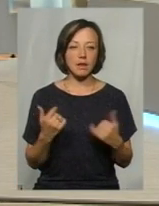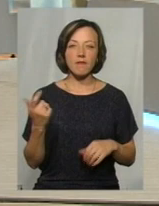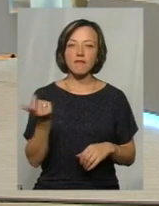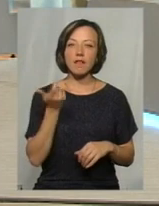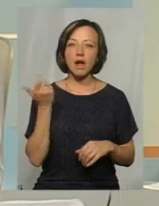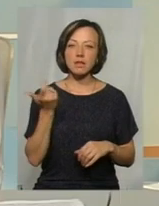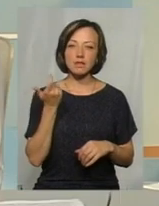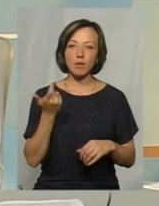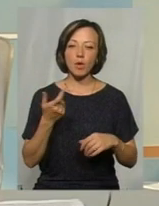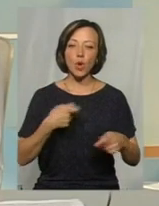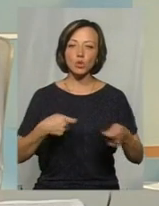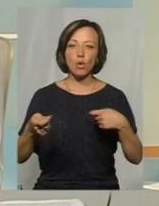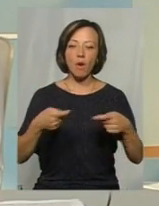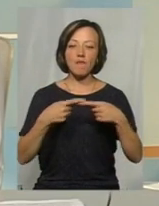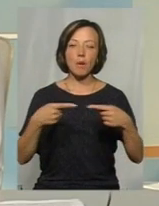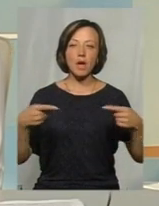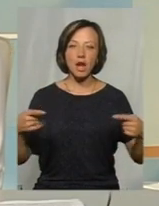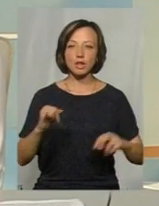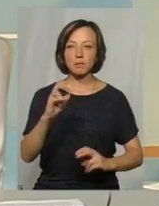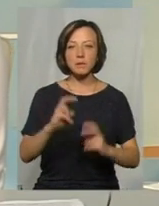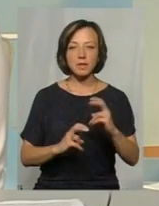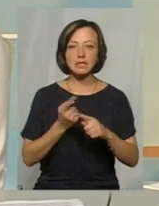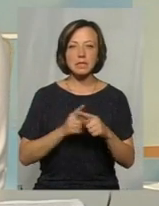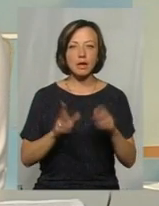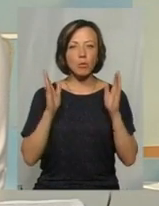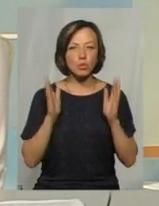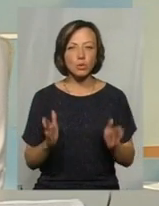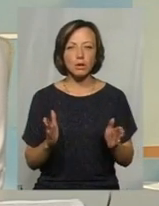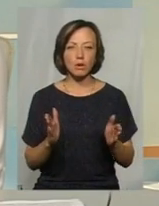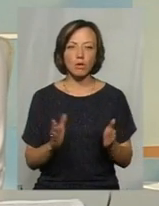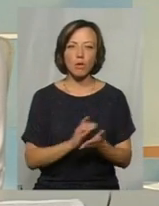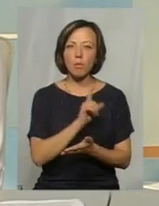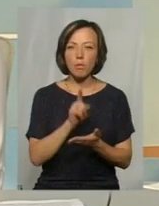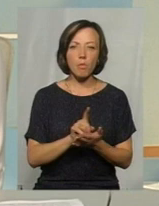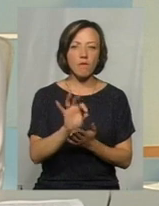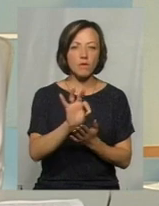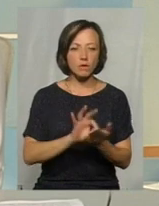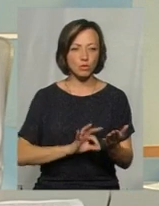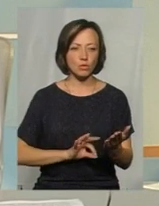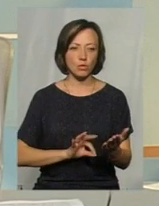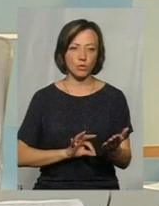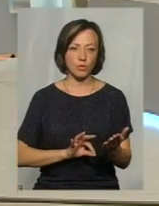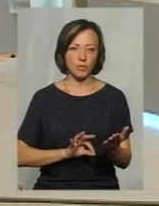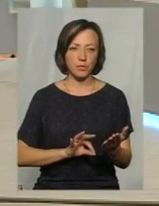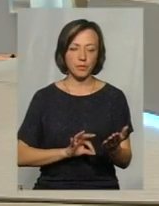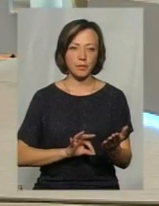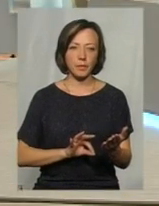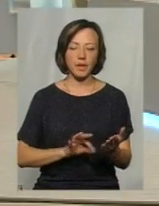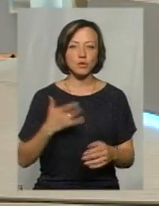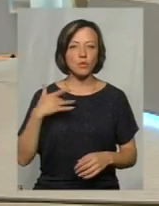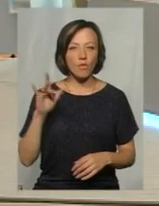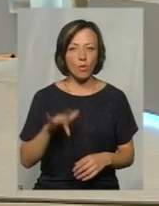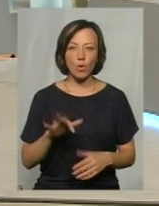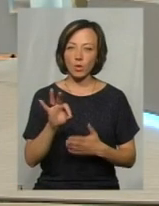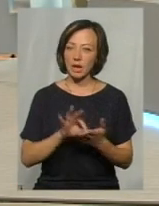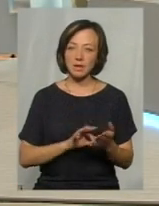торгових мереж і підприємств, що це буде одразу, суворо і